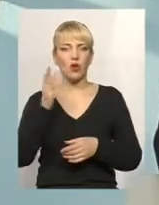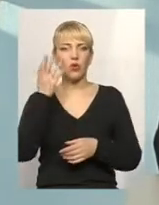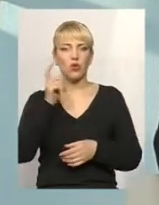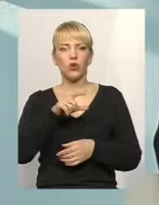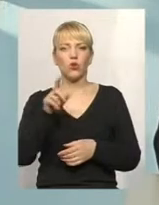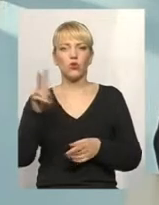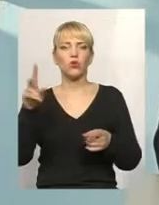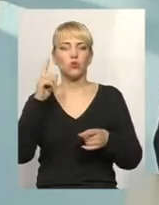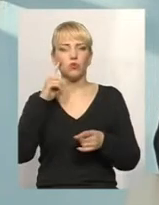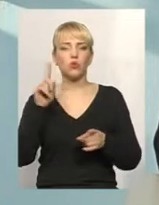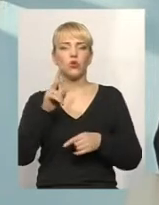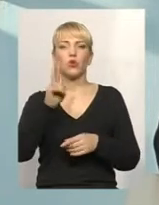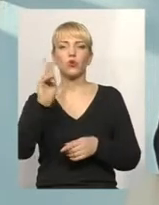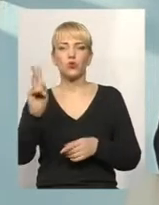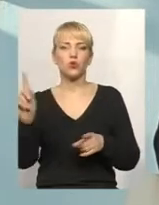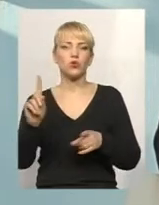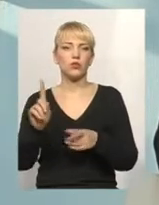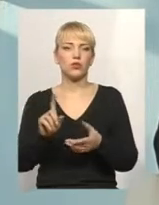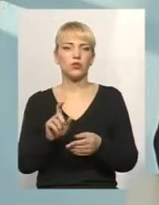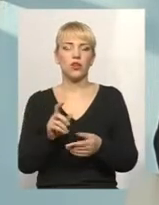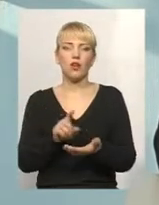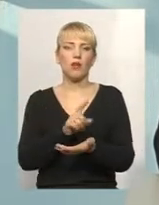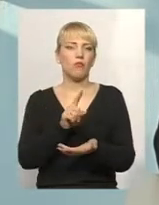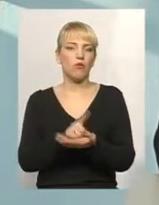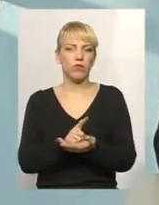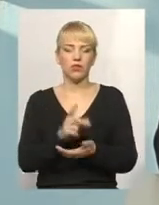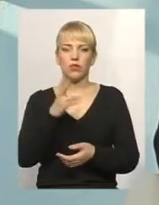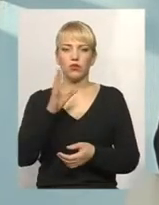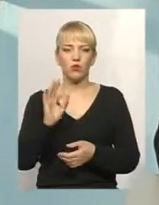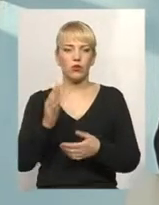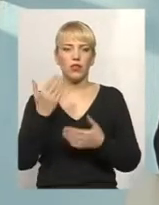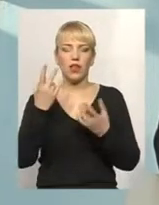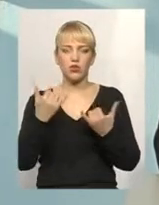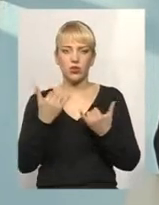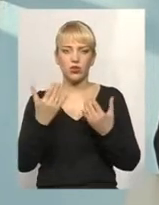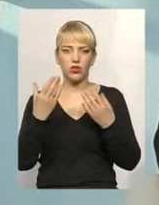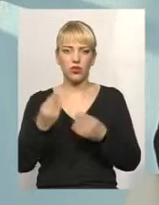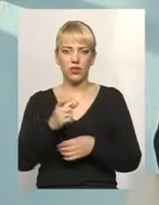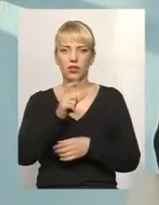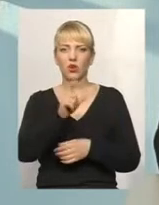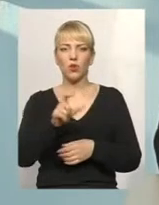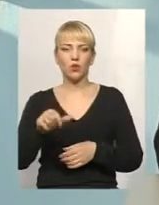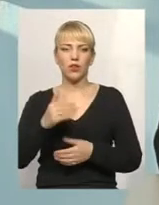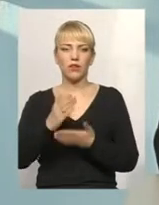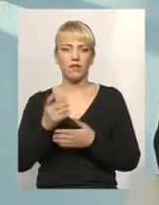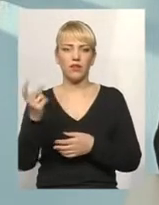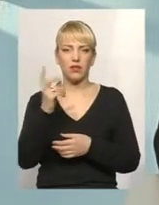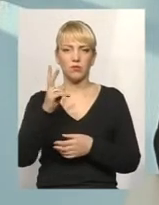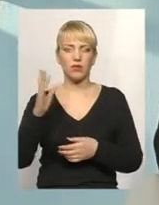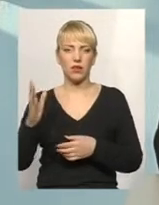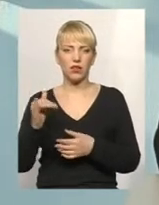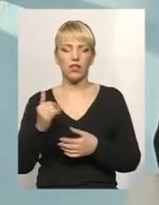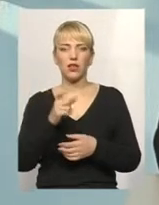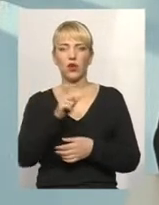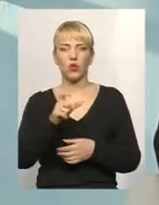повинен, але вже на сьогоднішній вони є власниками квартир, вони самі їх утримують, і якщо